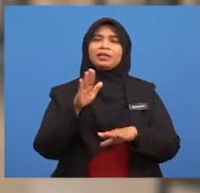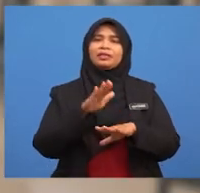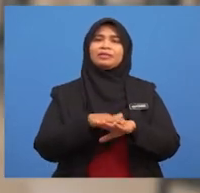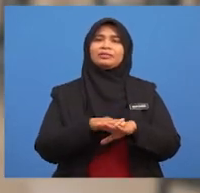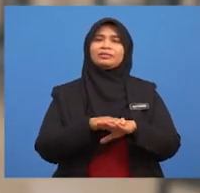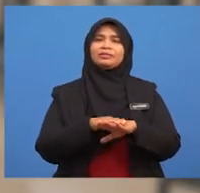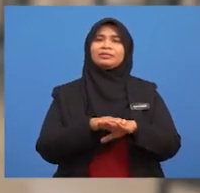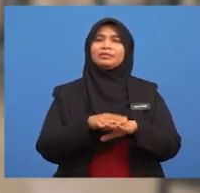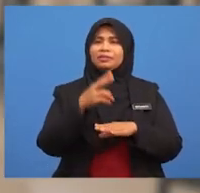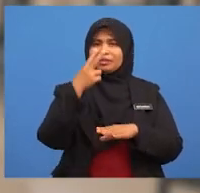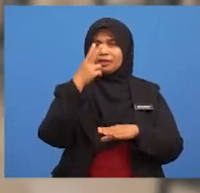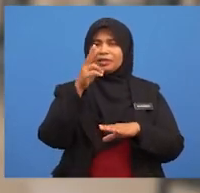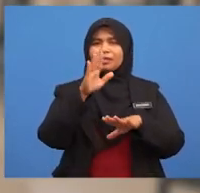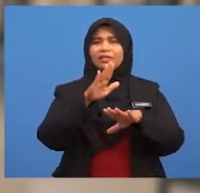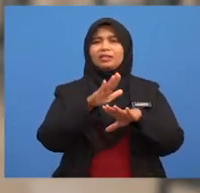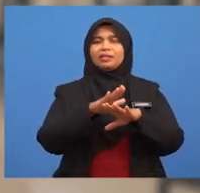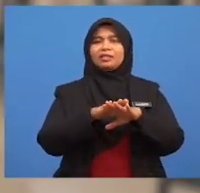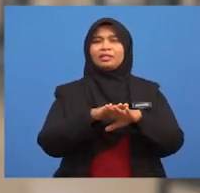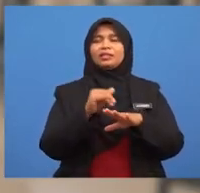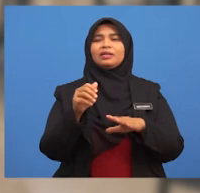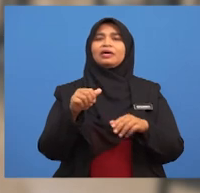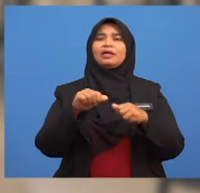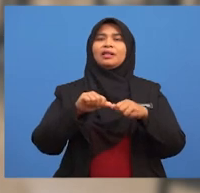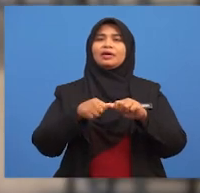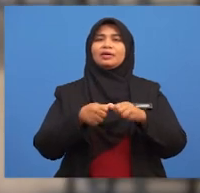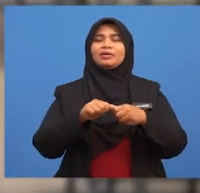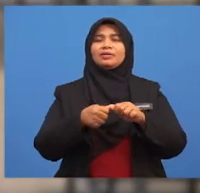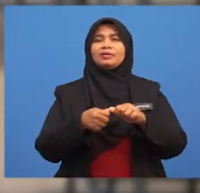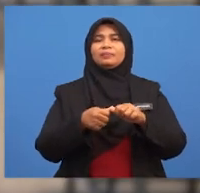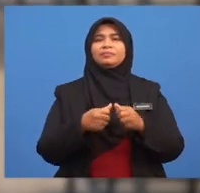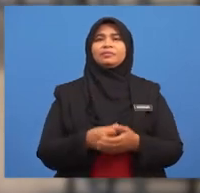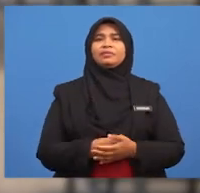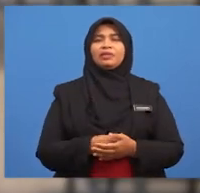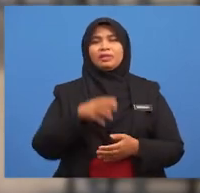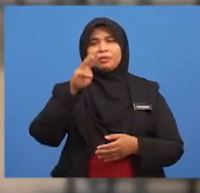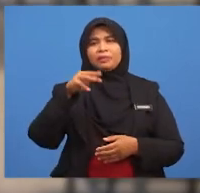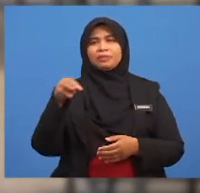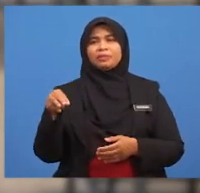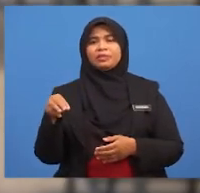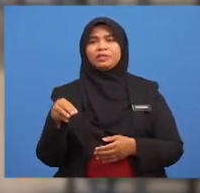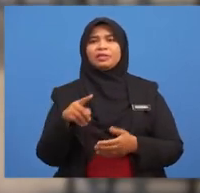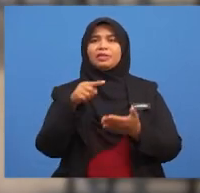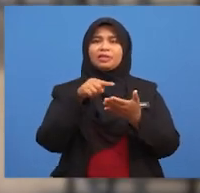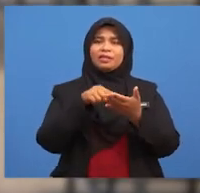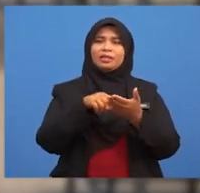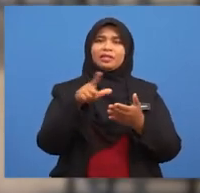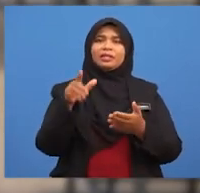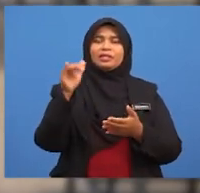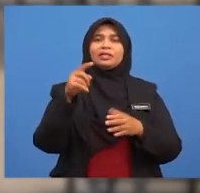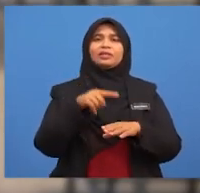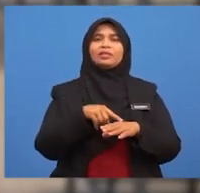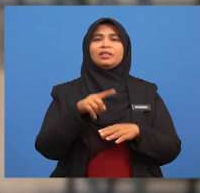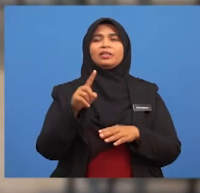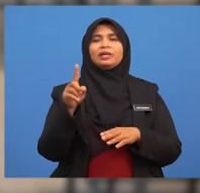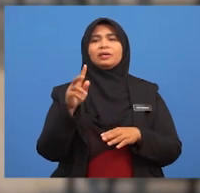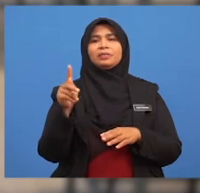Nampaknya, bahagian yang kelihatan ialah angka Murid-murid, inilah yang dinamakan